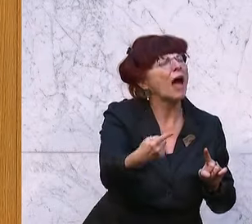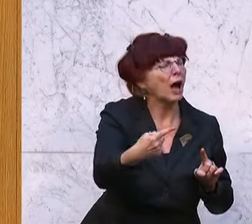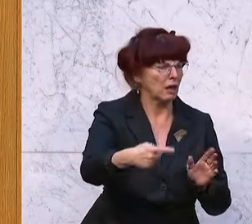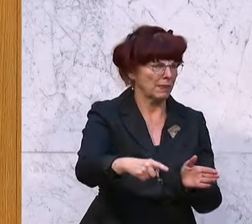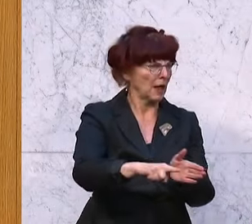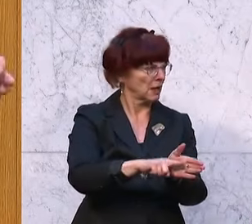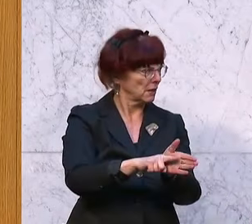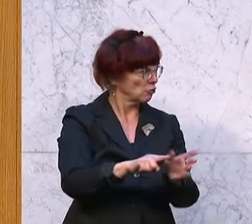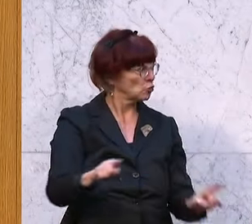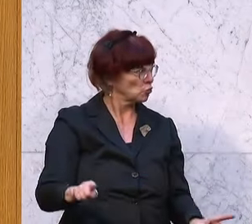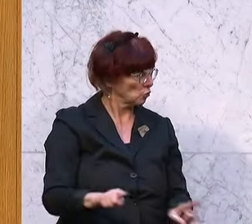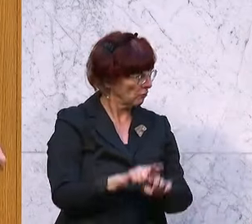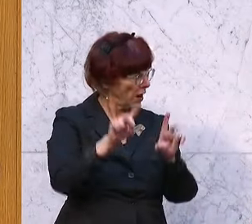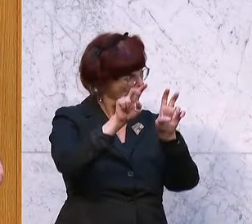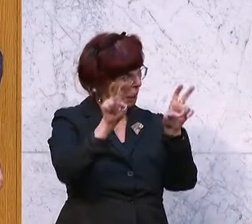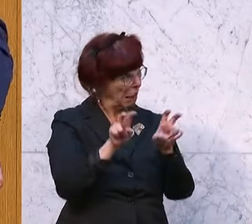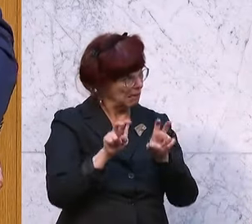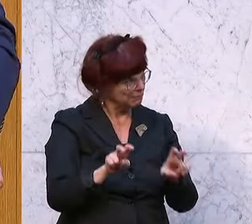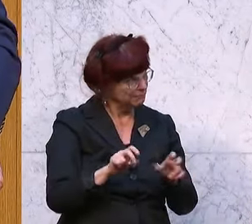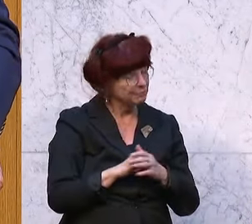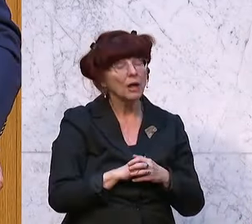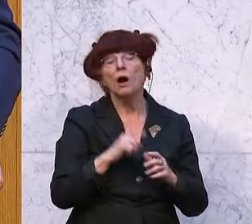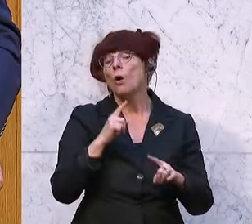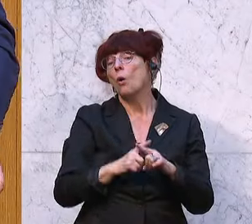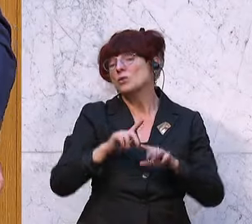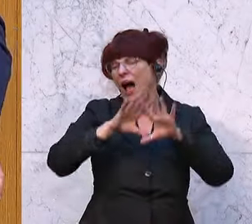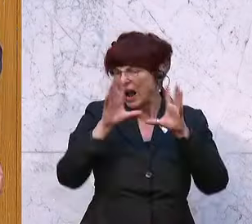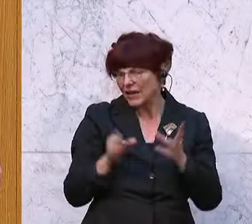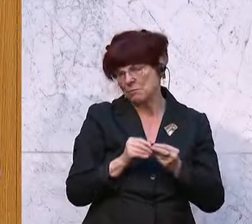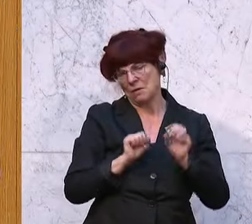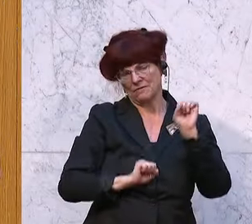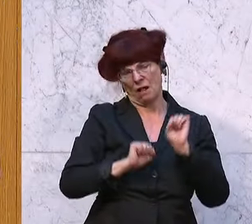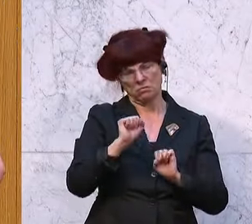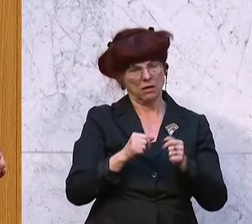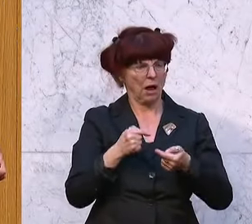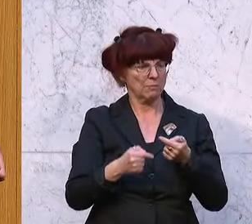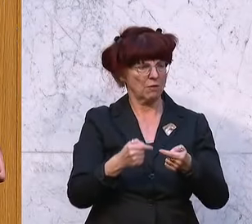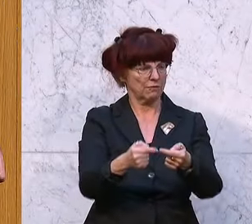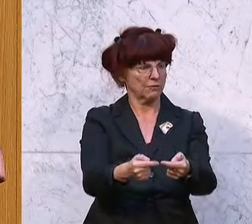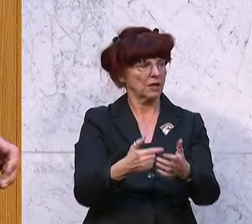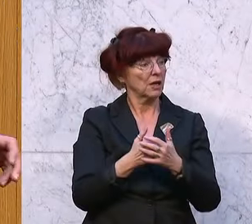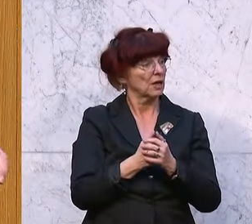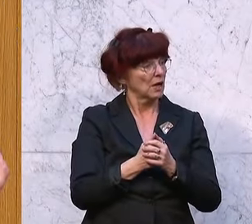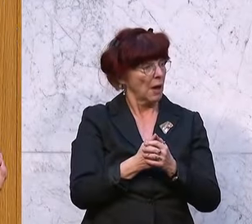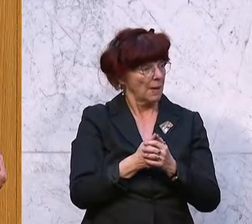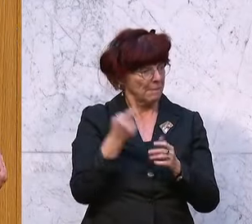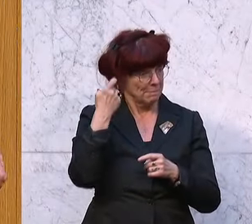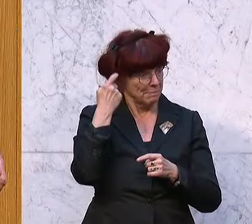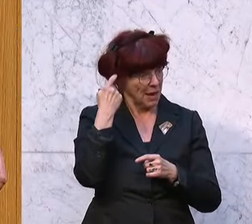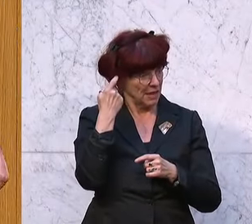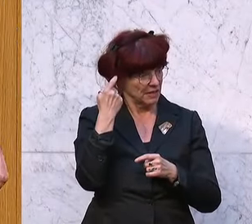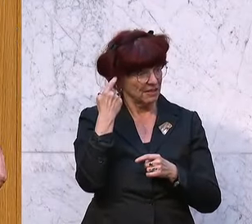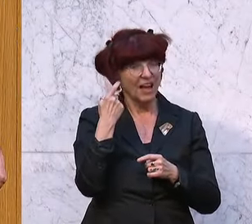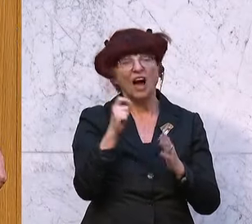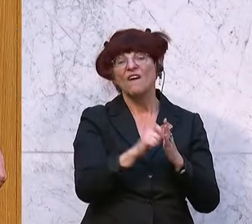Diese Frage wird zu klären sein. Ja, und was generell die Vorgangsweise betrifft, das sage ich Ihnen auch, also die angesprochene Pervertierung von